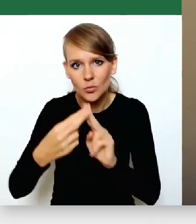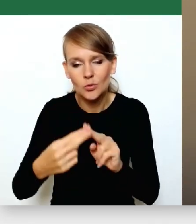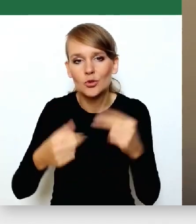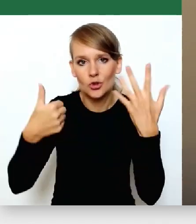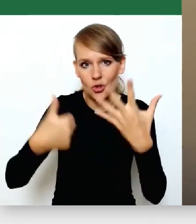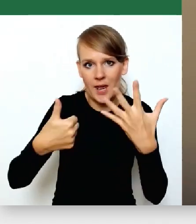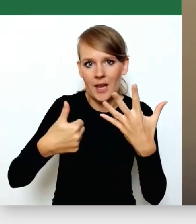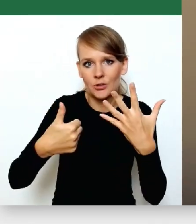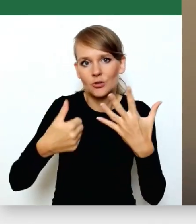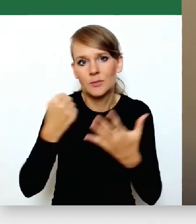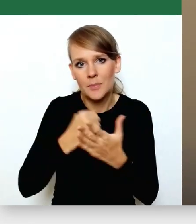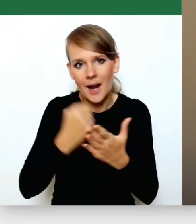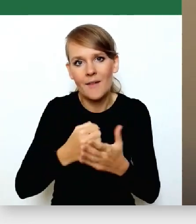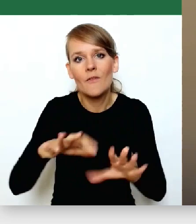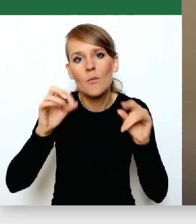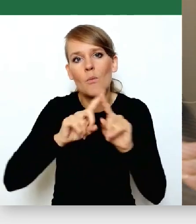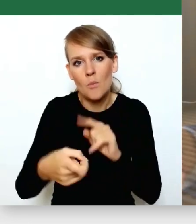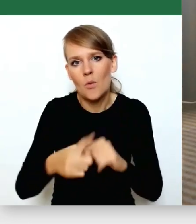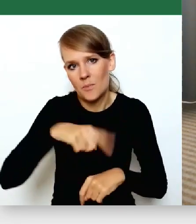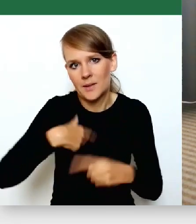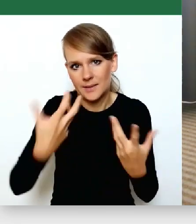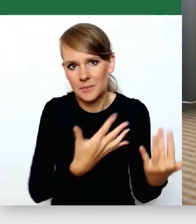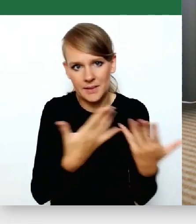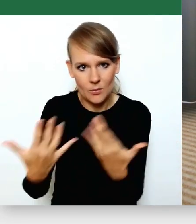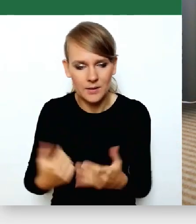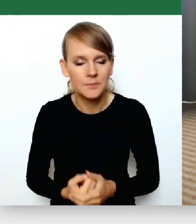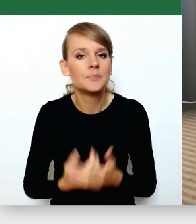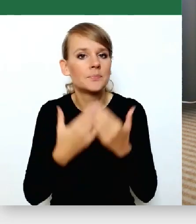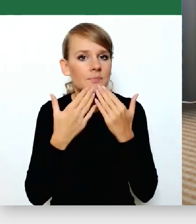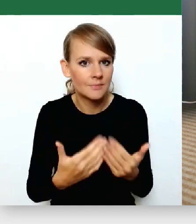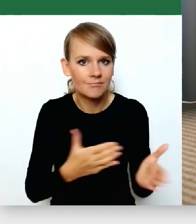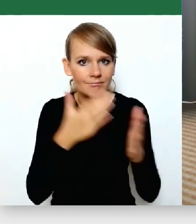chcielibyśmy załatwić po wyborach. Dziękuję. Panie Prezydencie.